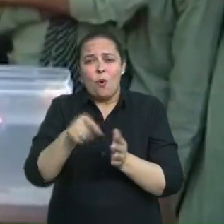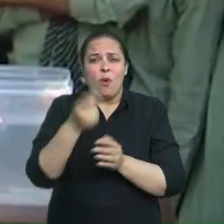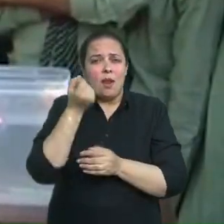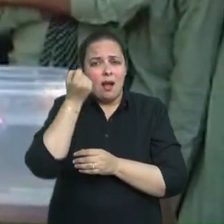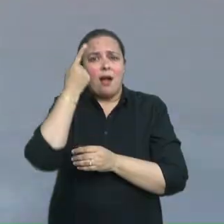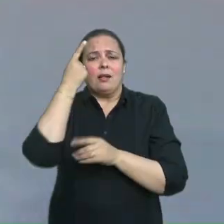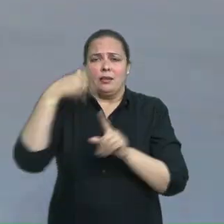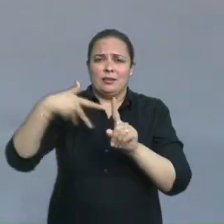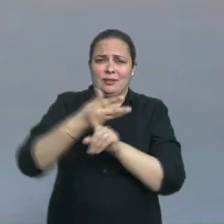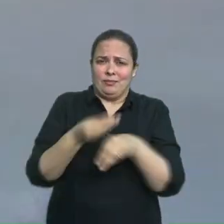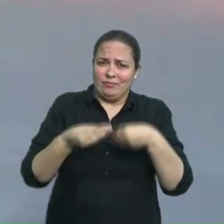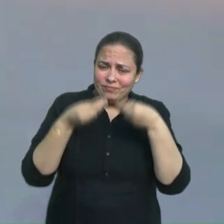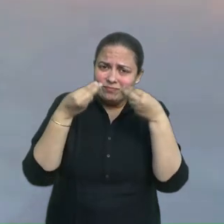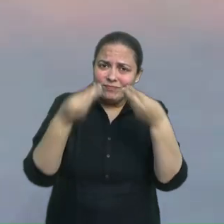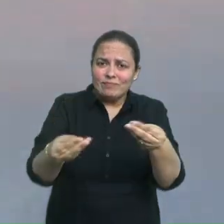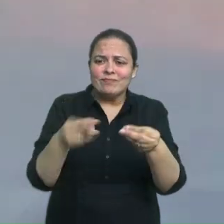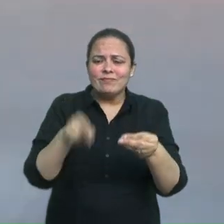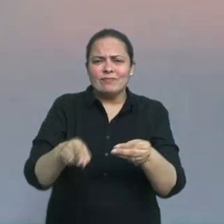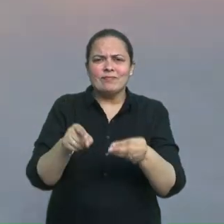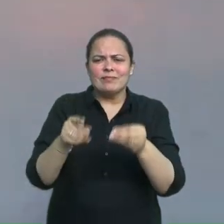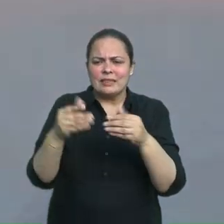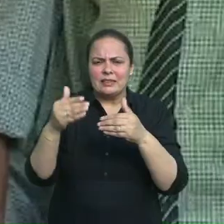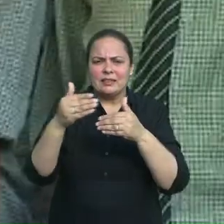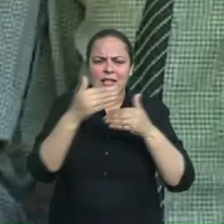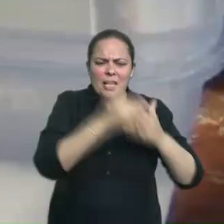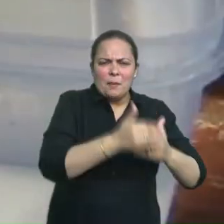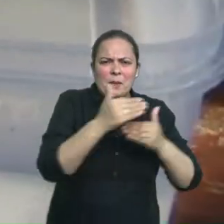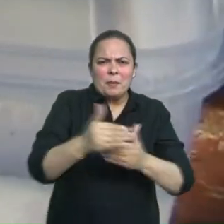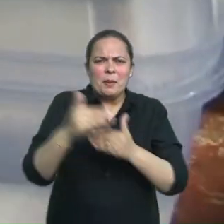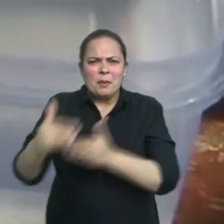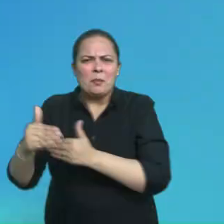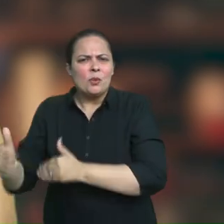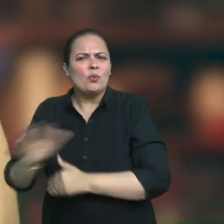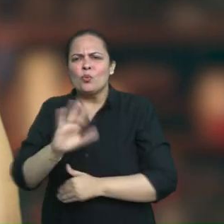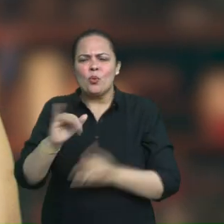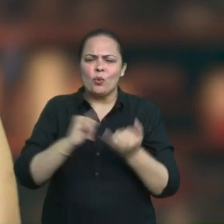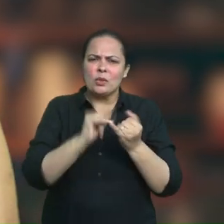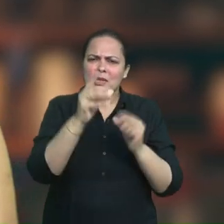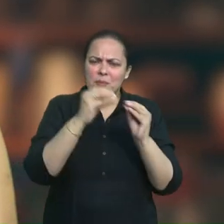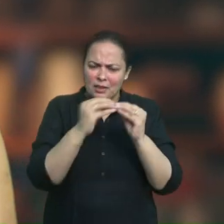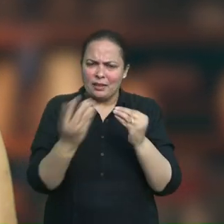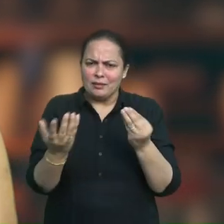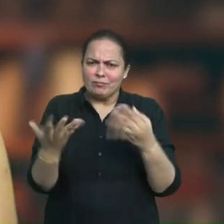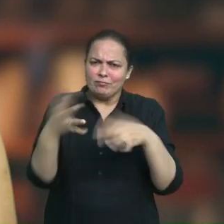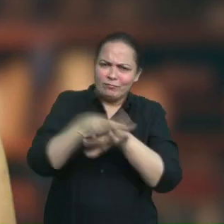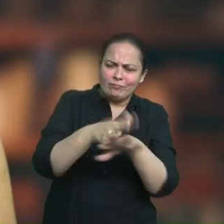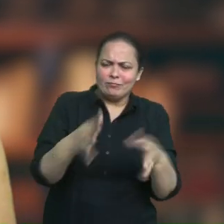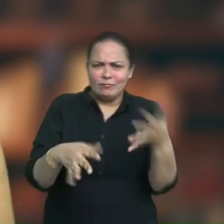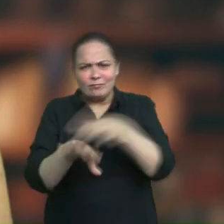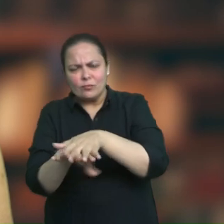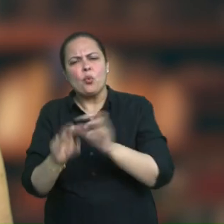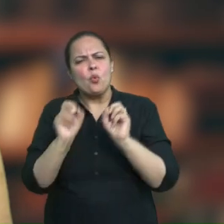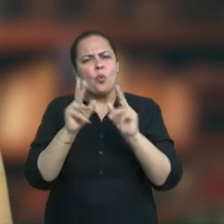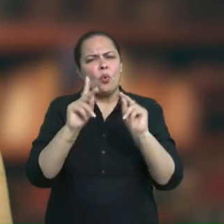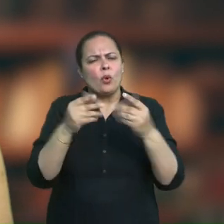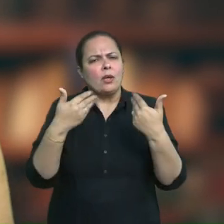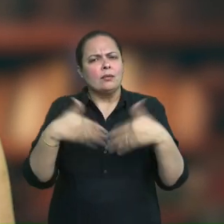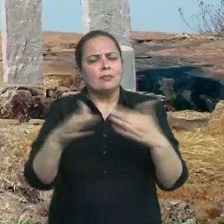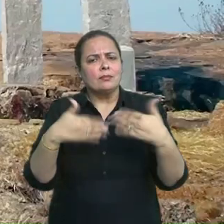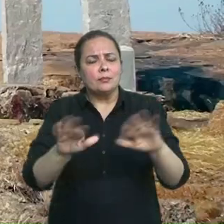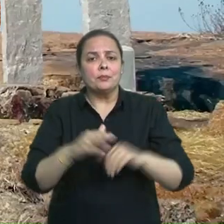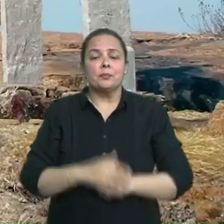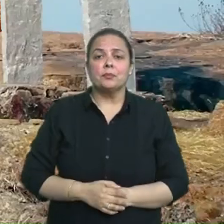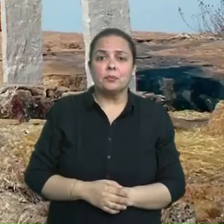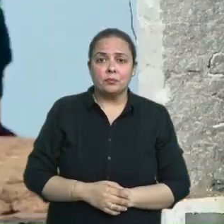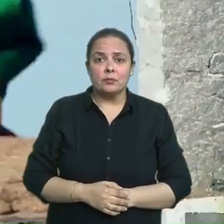एकिक्रित, प्रयोगात्मक और खोचपूर्ण द्रिश्टिकोन पर जोर दिया है इससे विभिन अवधारनाओं जैसे